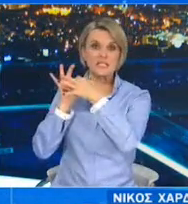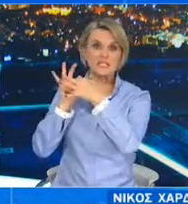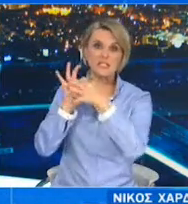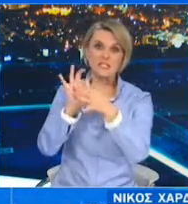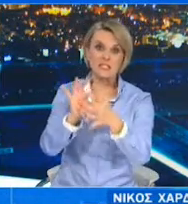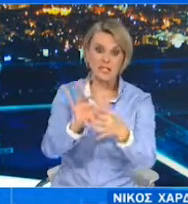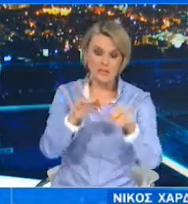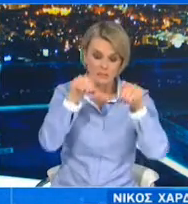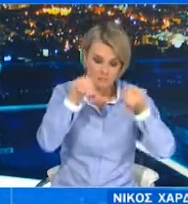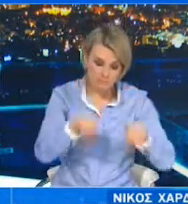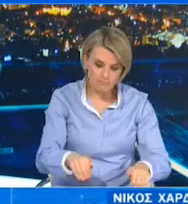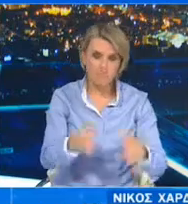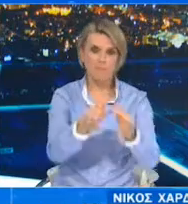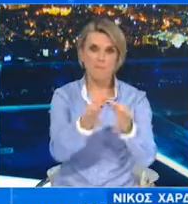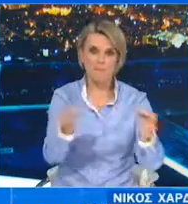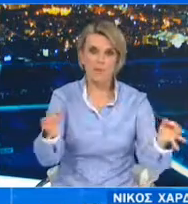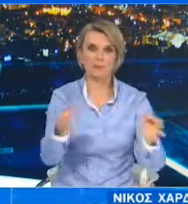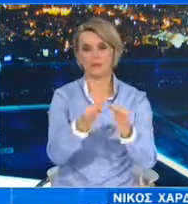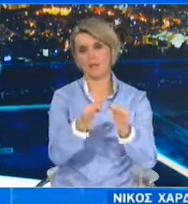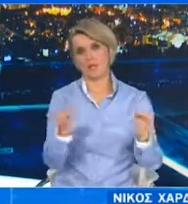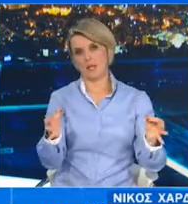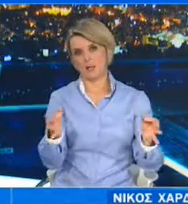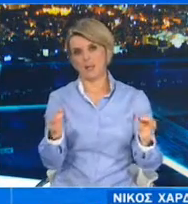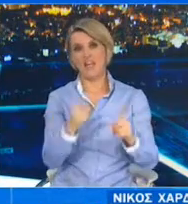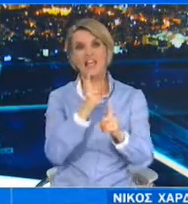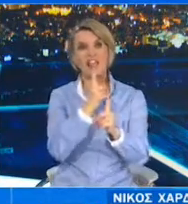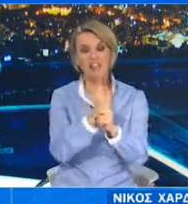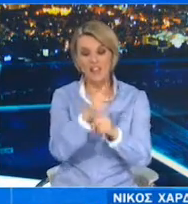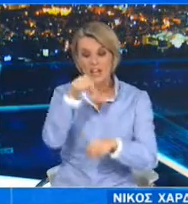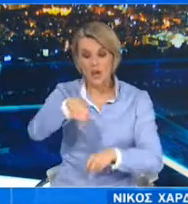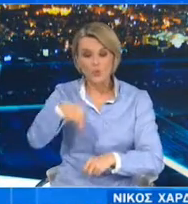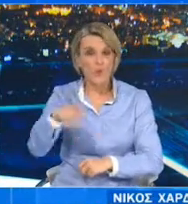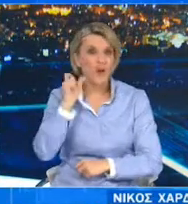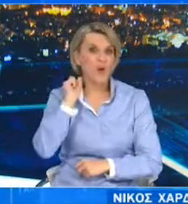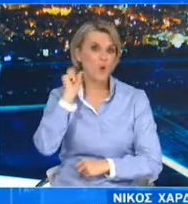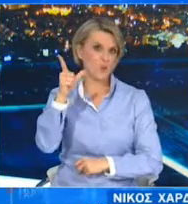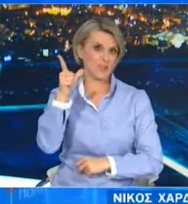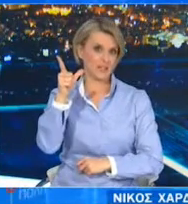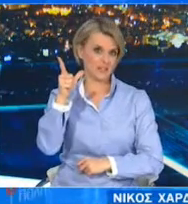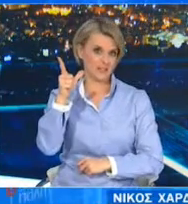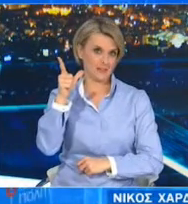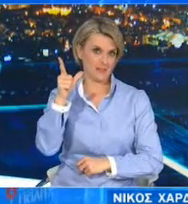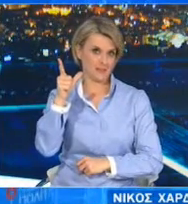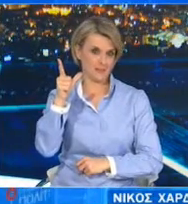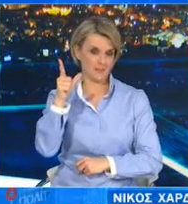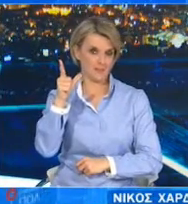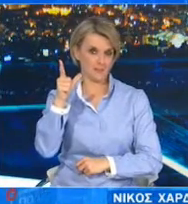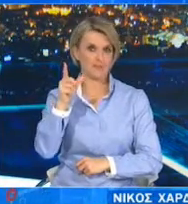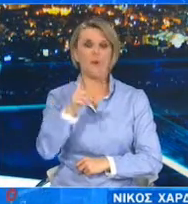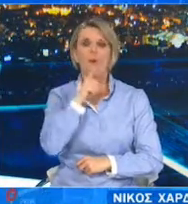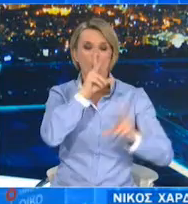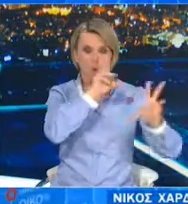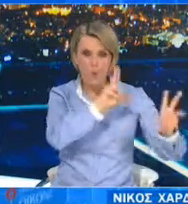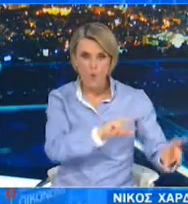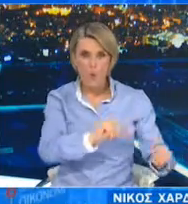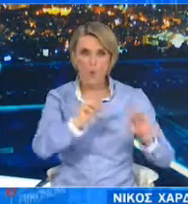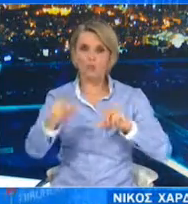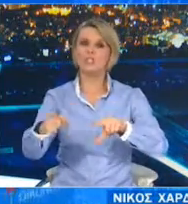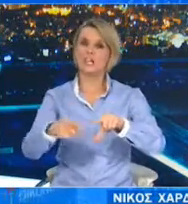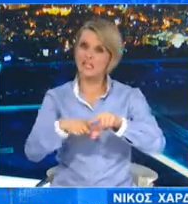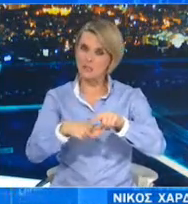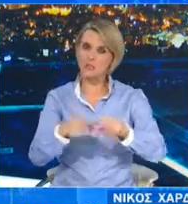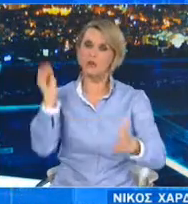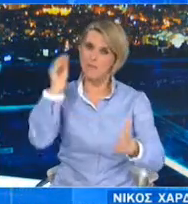συνεπείς στην τήρηση των μέτρων και ιδιαίτερα αυτές τις μέρες των εορτών. Υπενθυμίζετε τα μέτρα που ισχύνουν τα Χριστούγεννα ισχύουν και για την